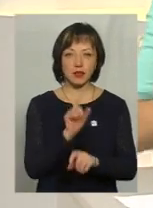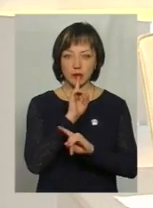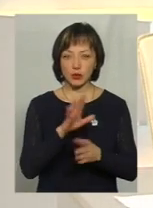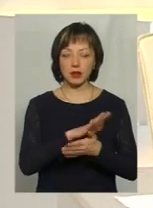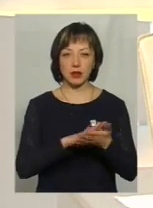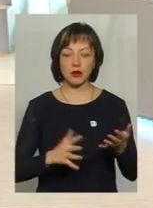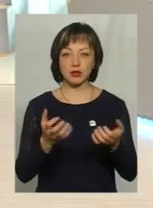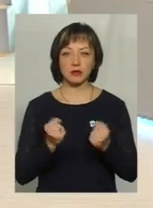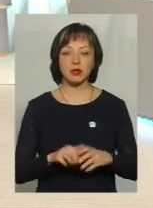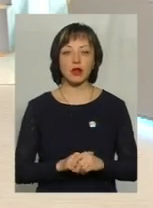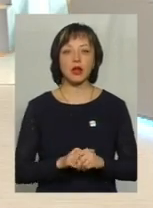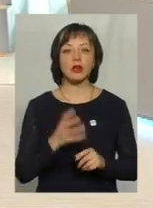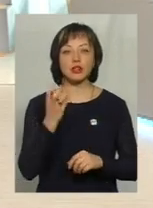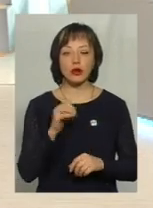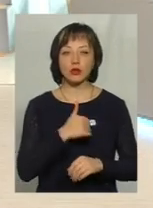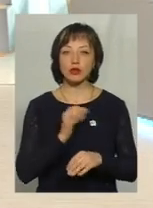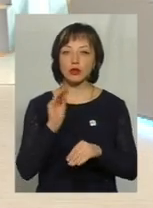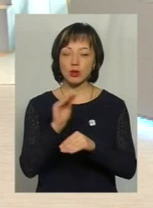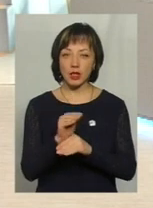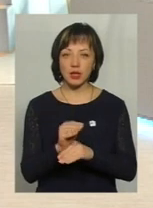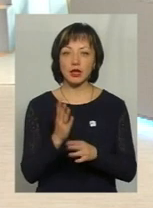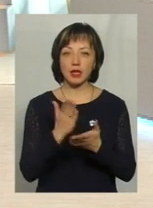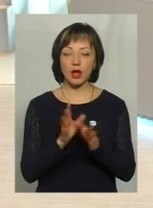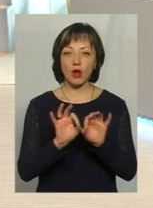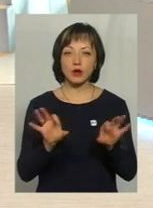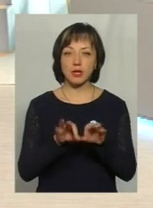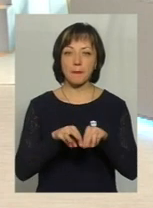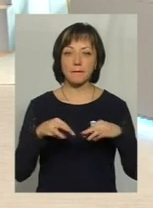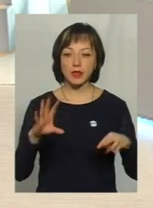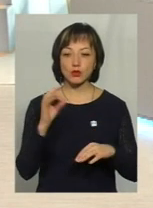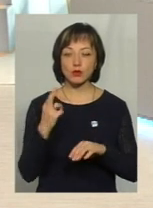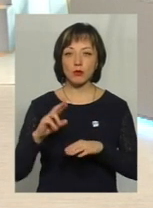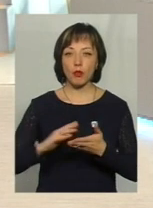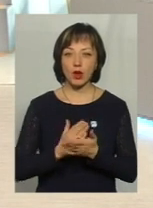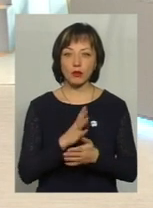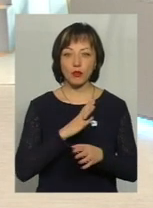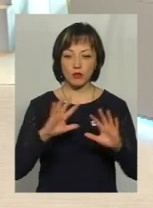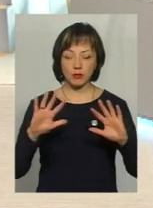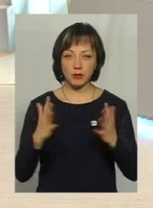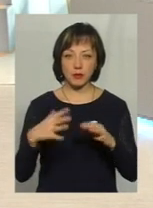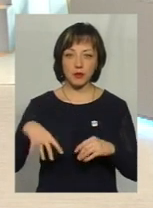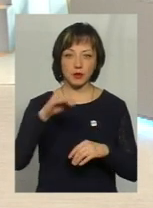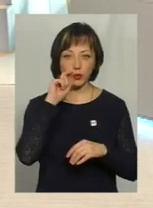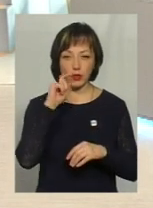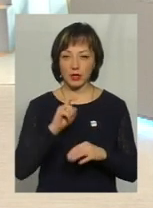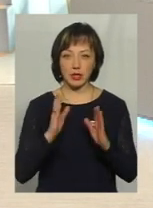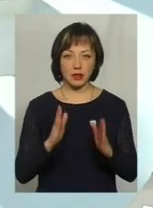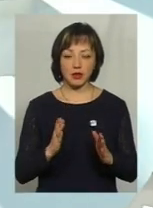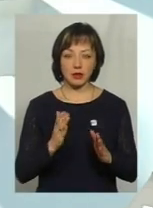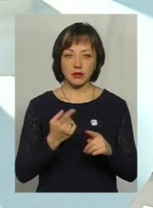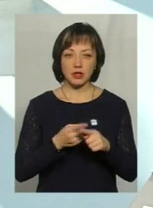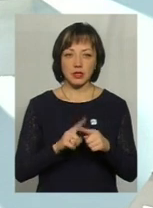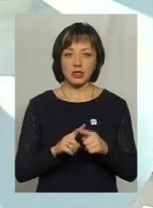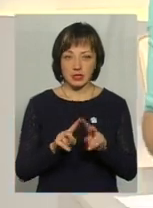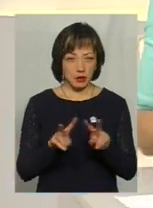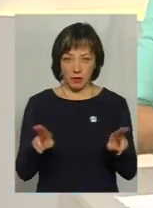далі... але я хочу зазначити, що є роз'яснення Мінсоцполітики. Ось буквально недавно був прецедент і по всій Україні, не тільки відносно цього